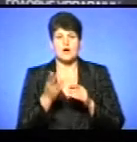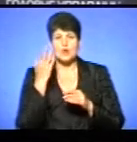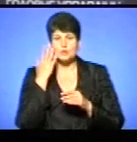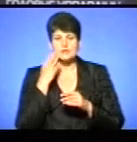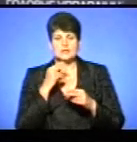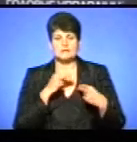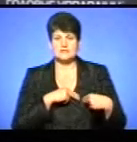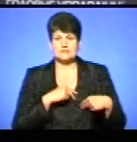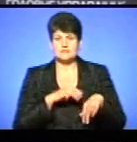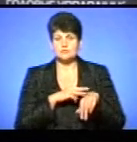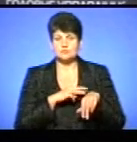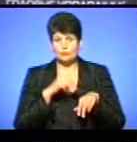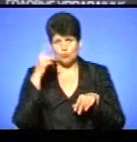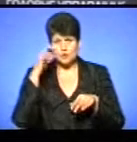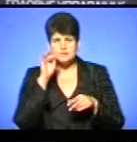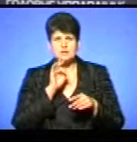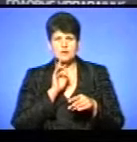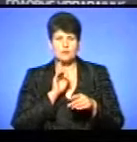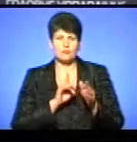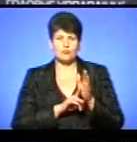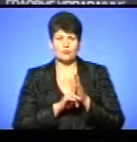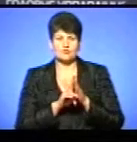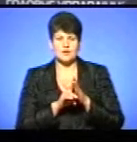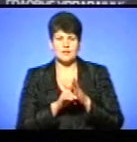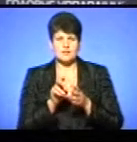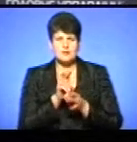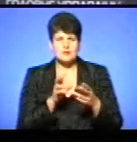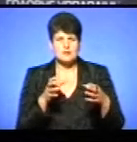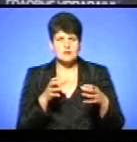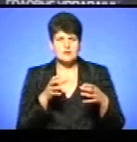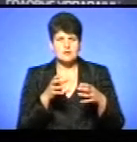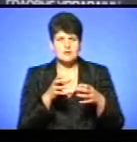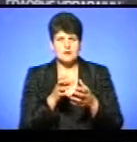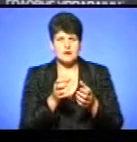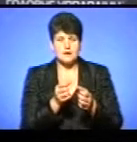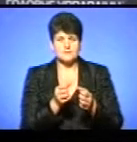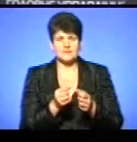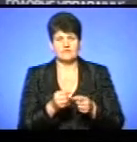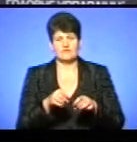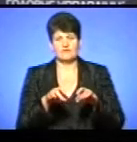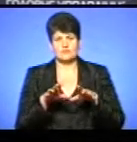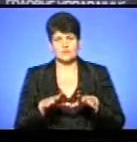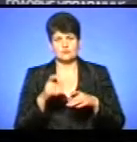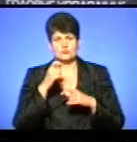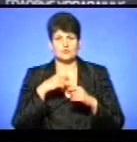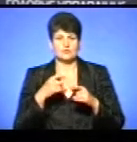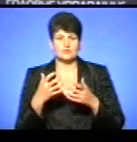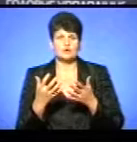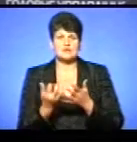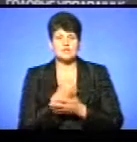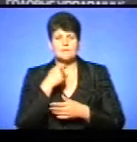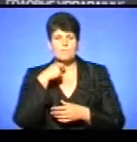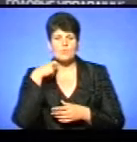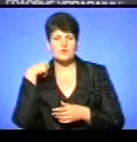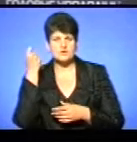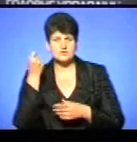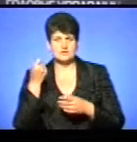скажімо, вже почали стискати це кільце, в якому він знаходився, він вирішив покінчити життя самоубством. Його знайшли повішеним